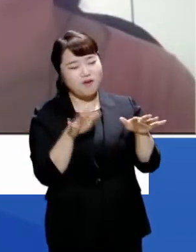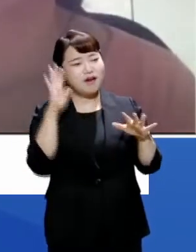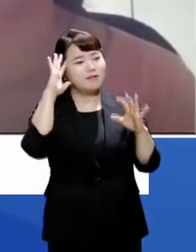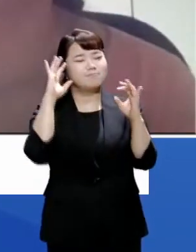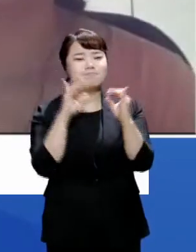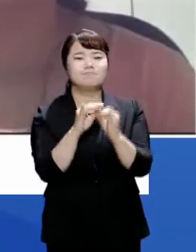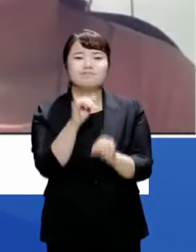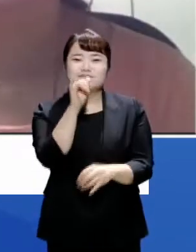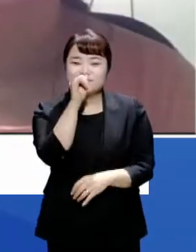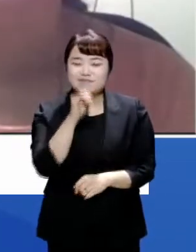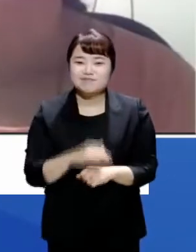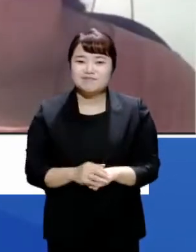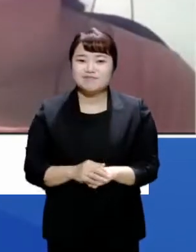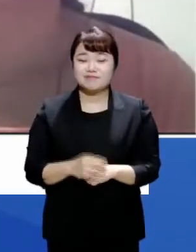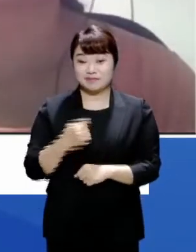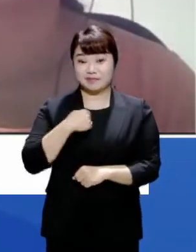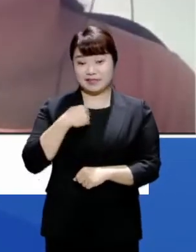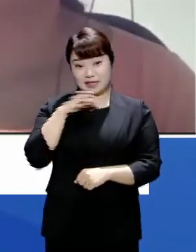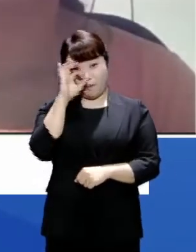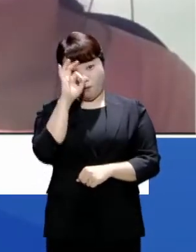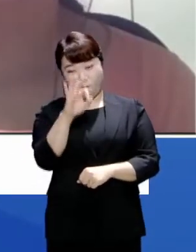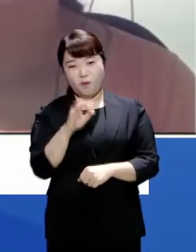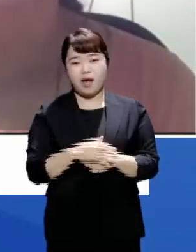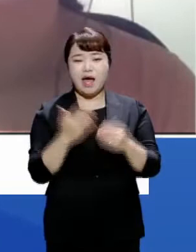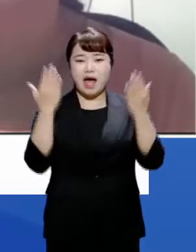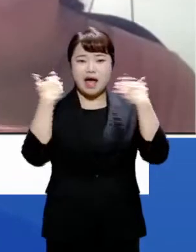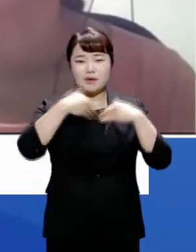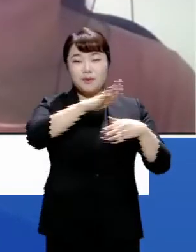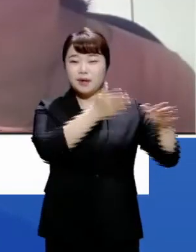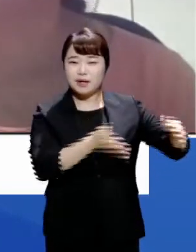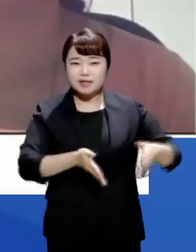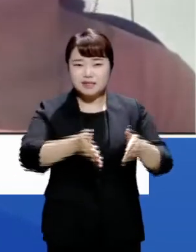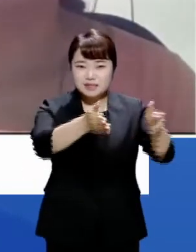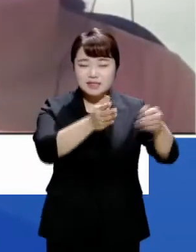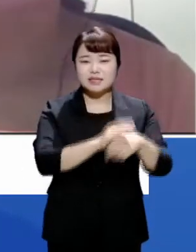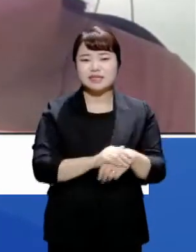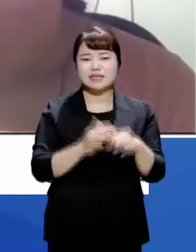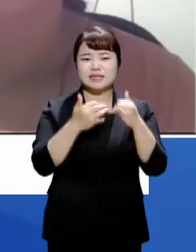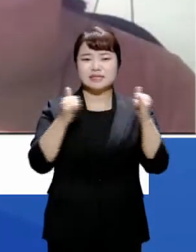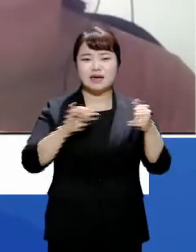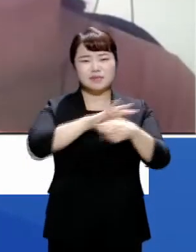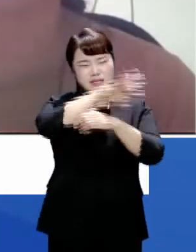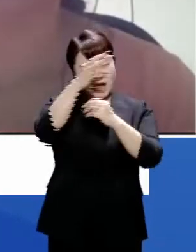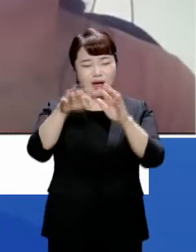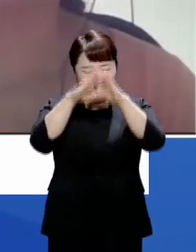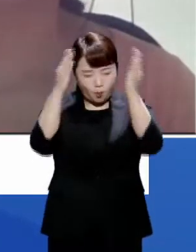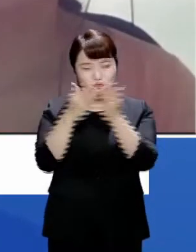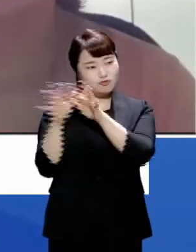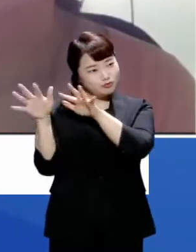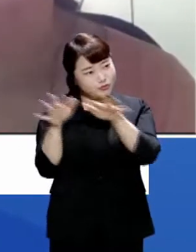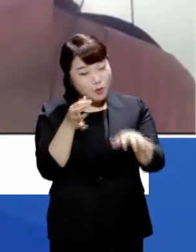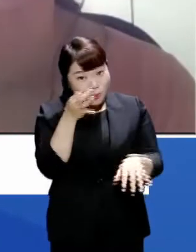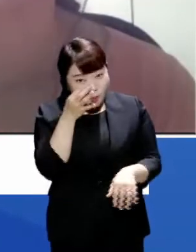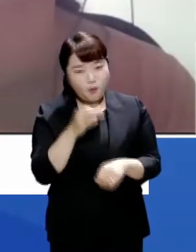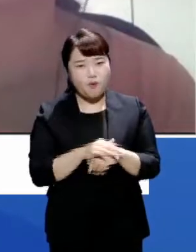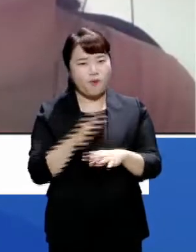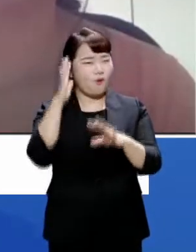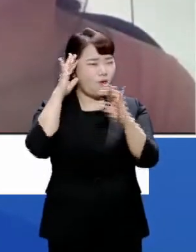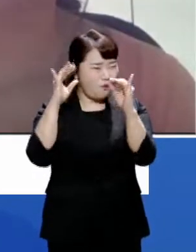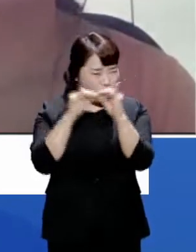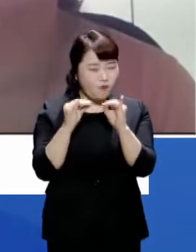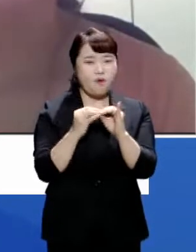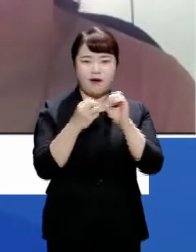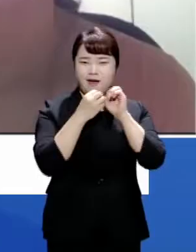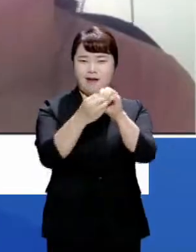주신 것 같은데요. 그래서 저는 이 영화 학교 가는 길이 더 많은 분들이 영화를 함께 보시고 또 더 많이 공감력을